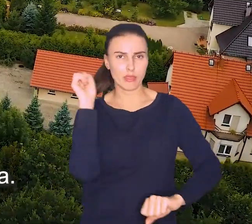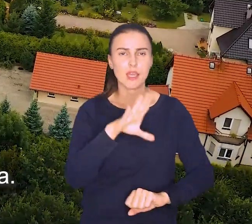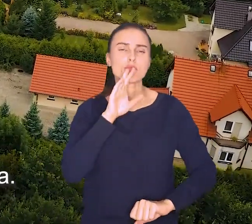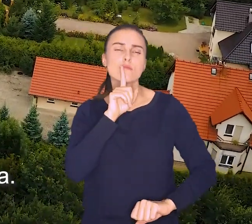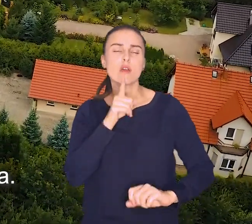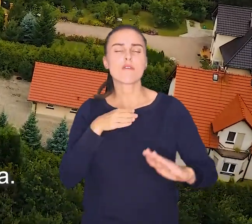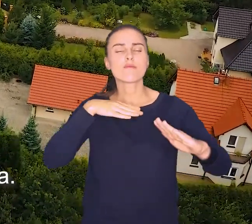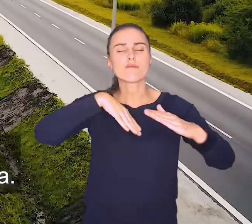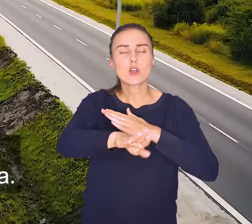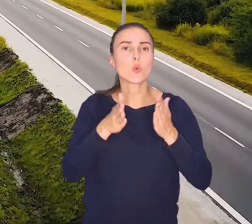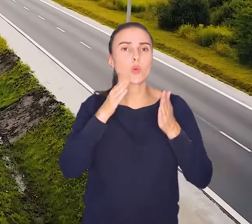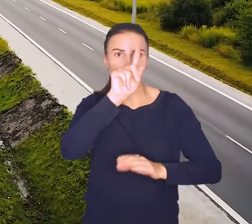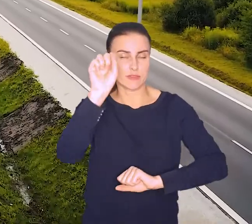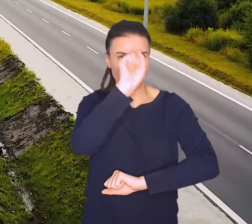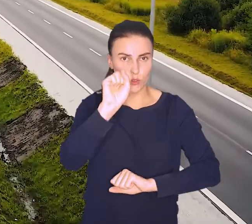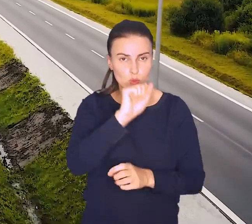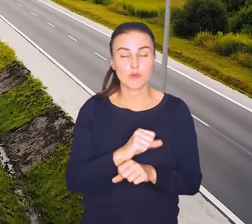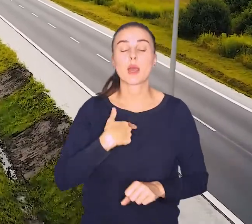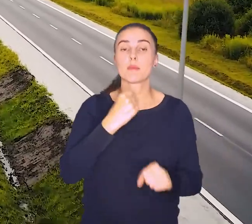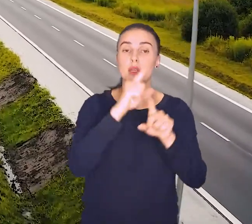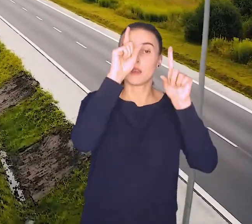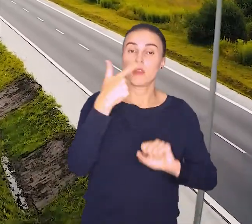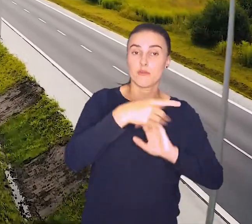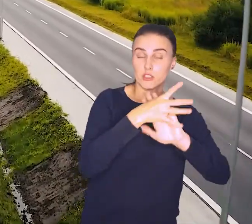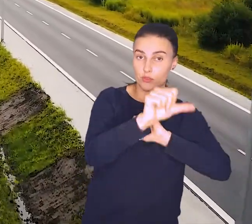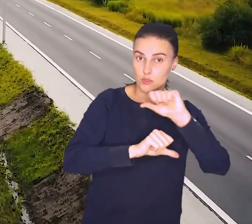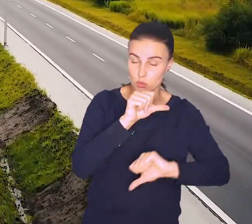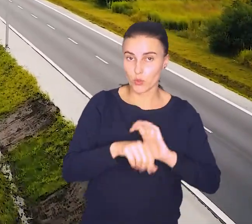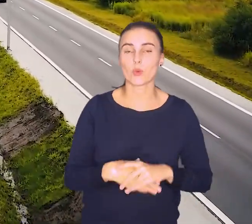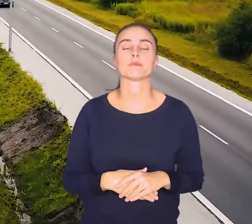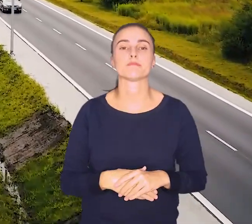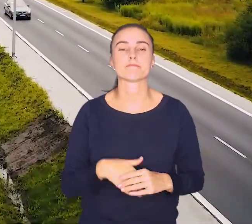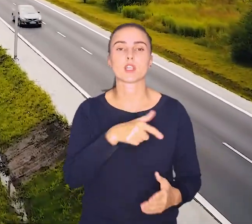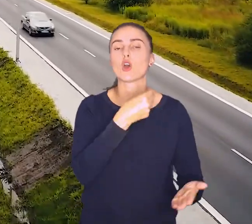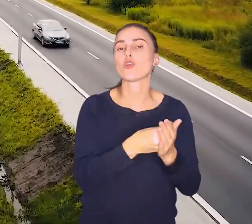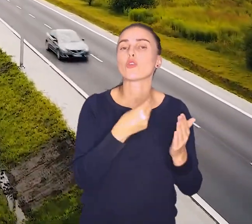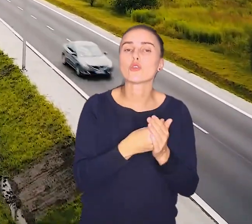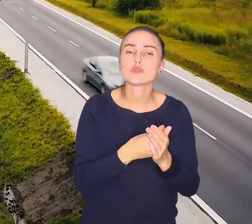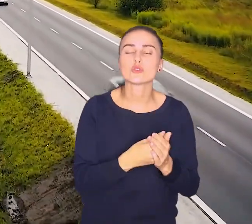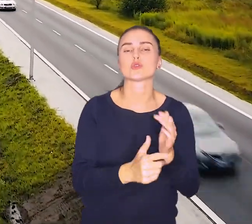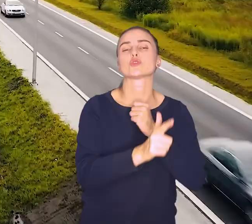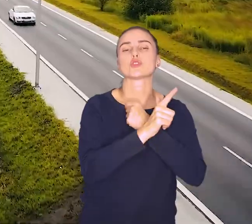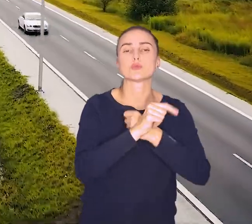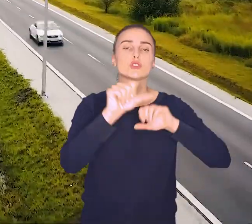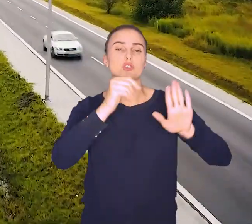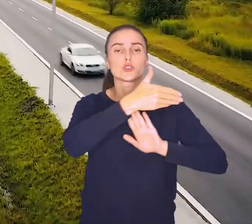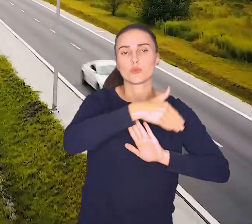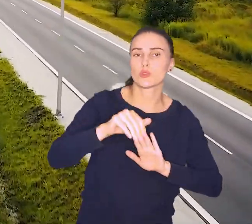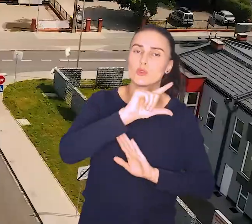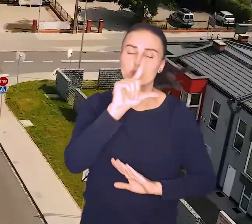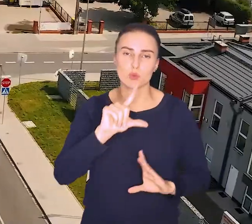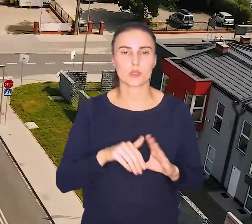tras wylotowych z Wrocławia. Prace rozpoczęły się w wakacje 2019 roku i kosztowały blisko 76